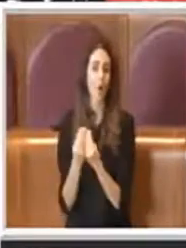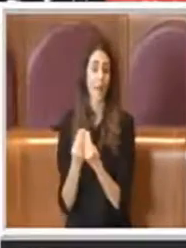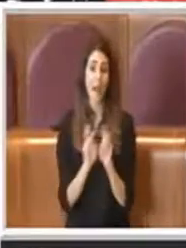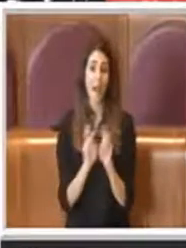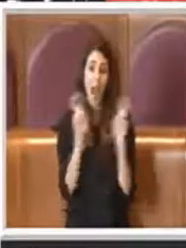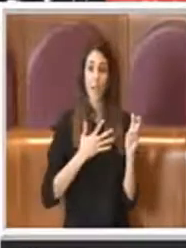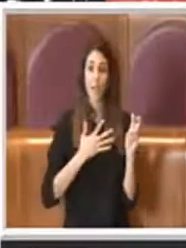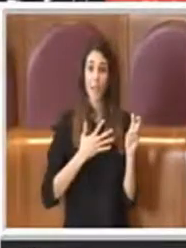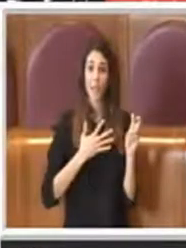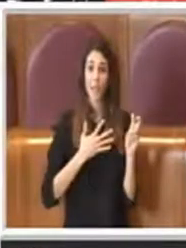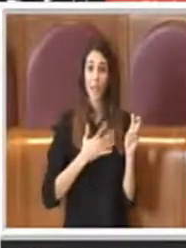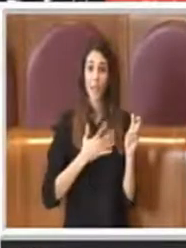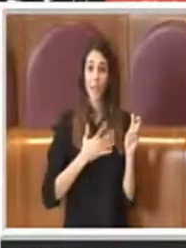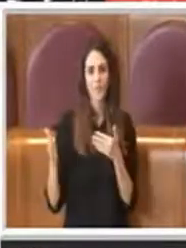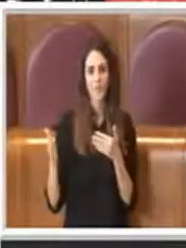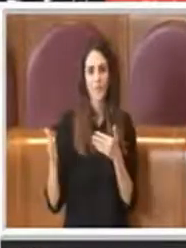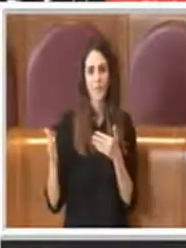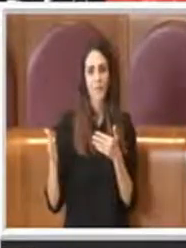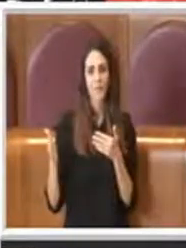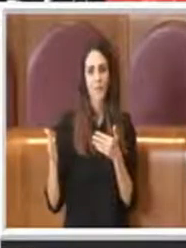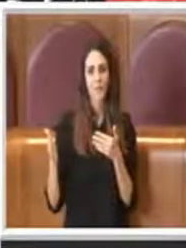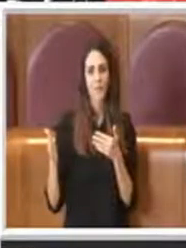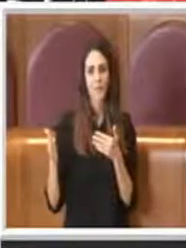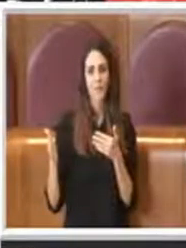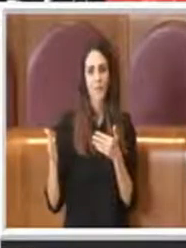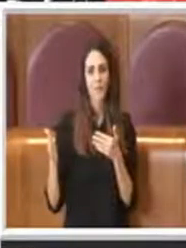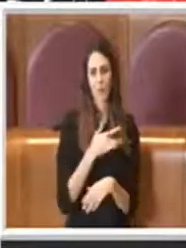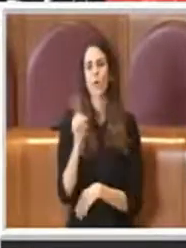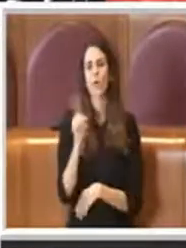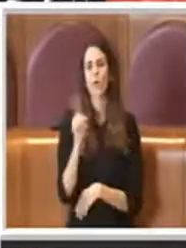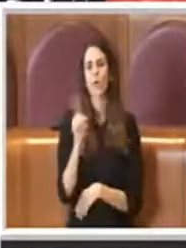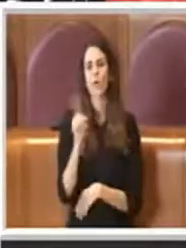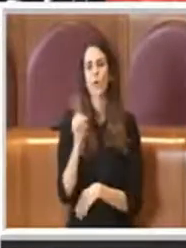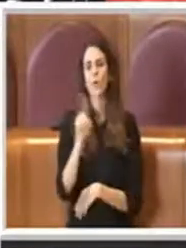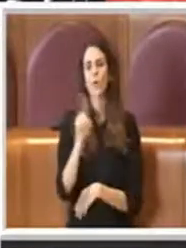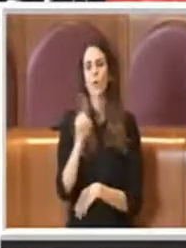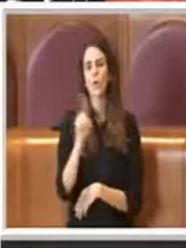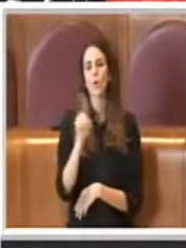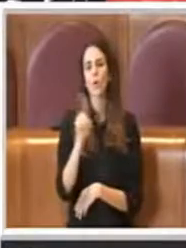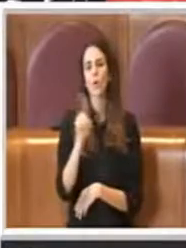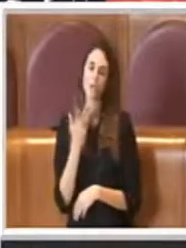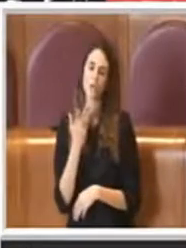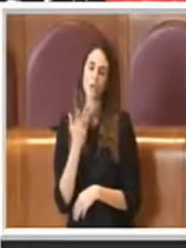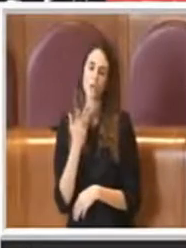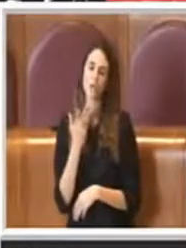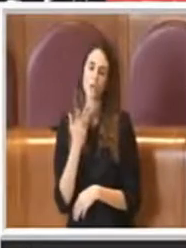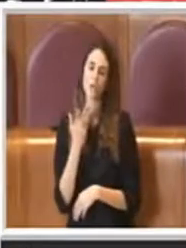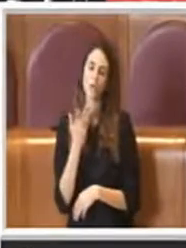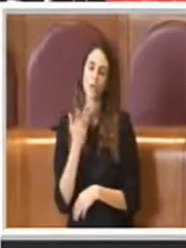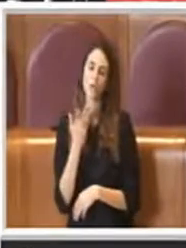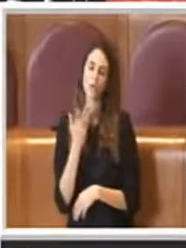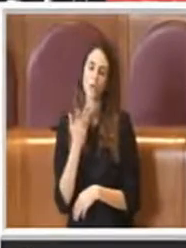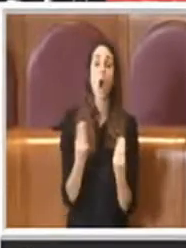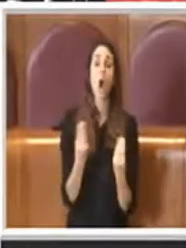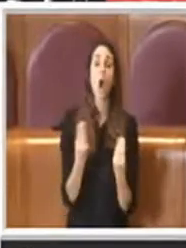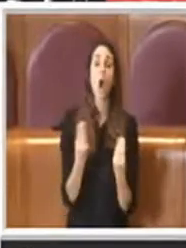tema. Volevo però con l'occasione, visto il tema, rassicurare il collega Figlio Meni e anche gli altri che